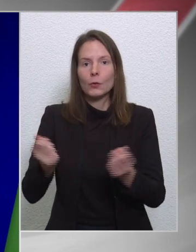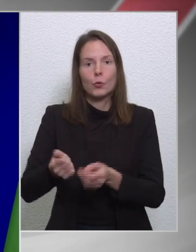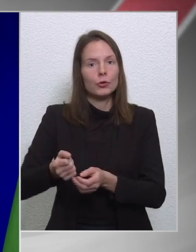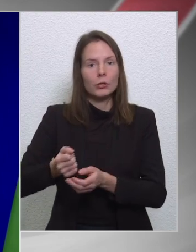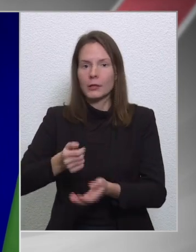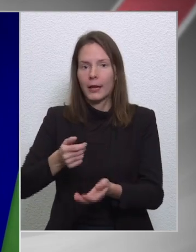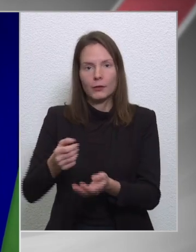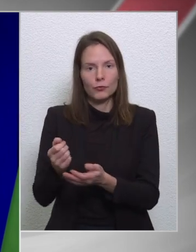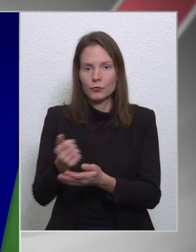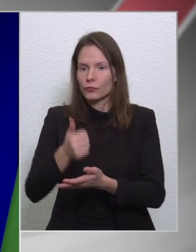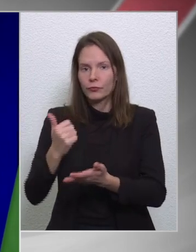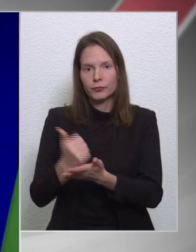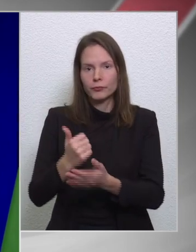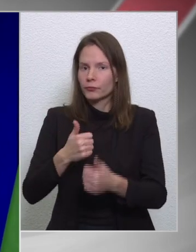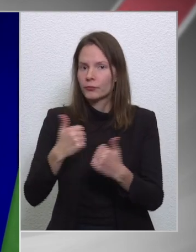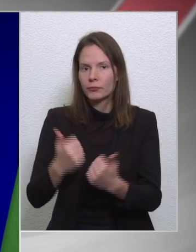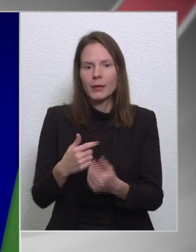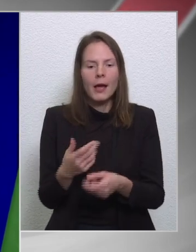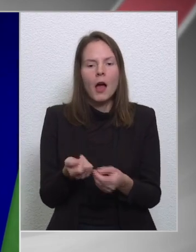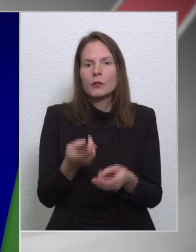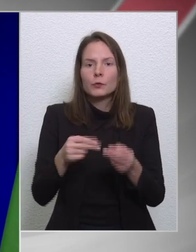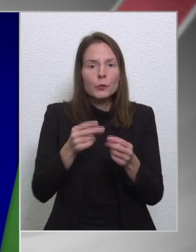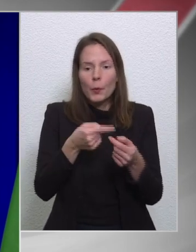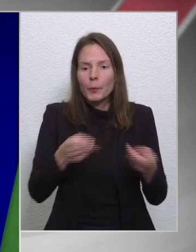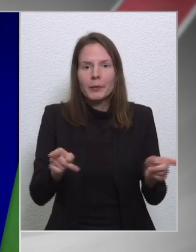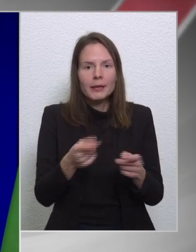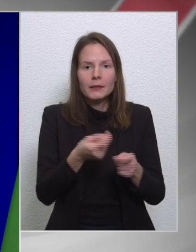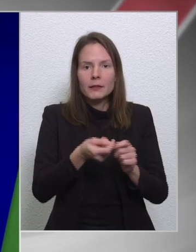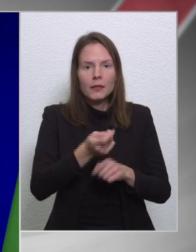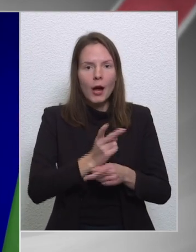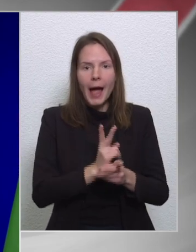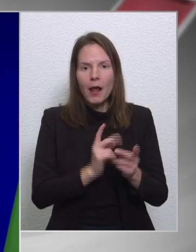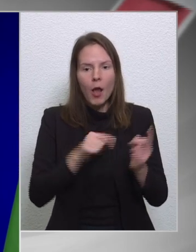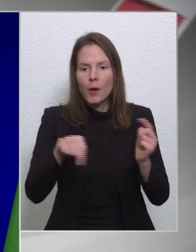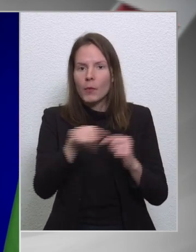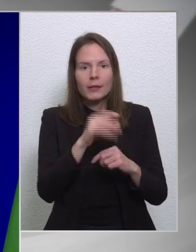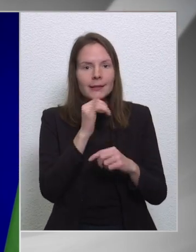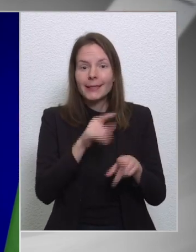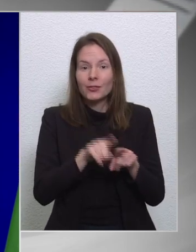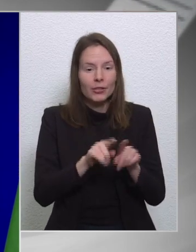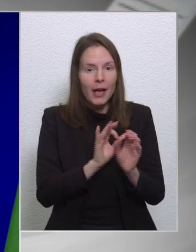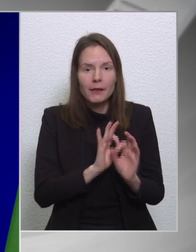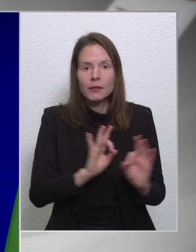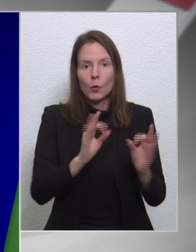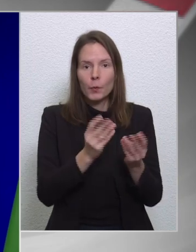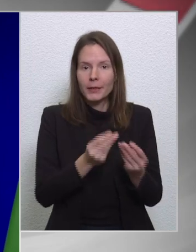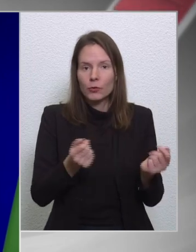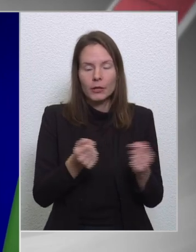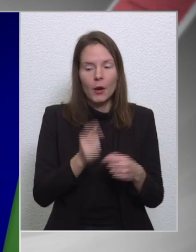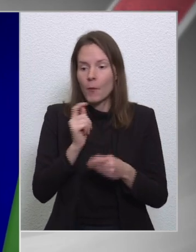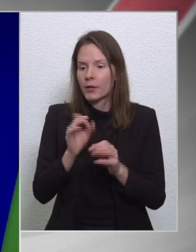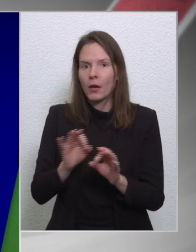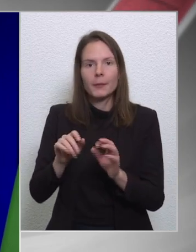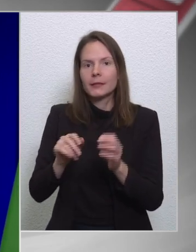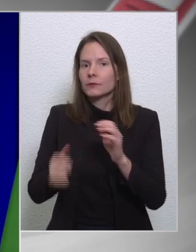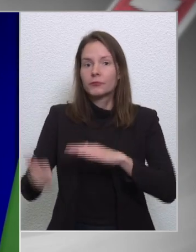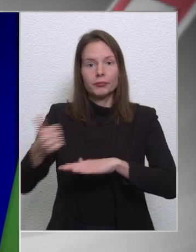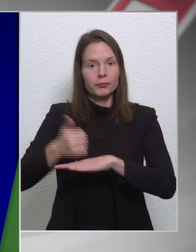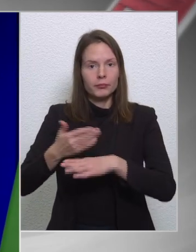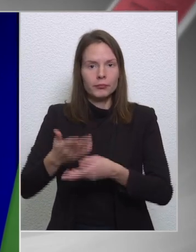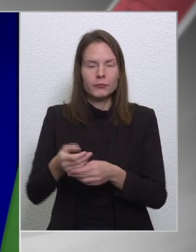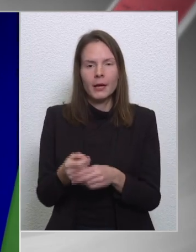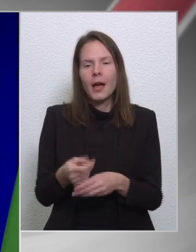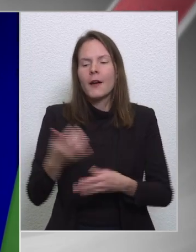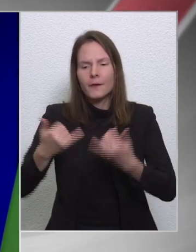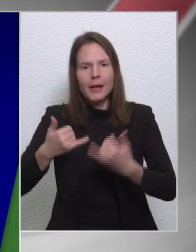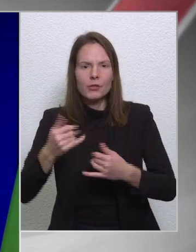összes tagállam közül senkinek nem fogadták el, senkinek nincs jobb minősítése, a magyar az első ilyen szempontból a helyreállítási tervek között. Holt versenyben van még